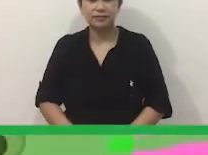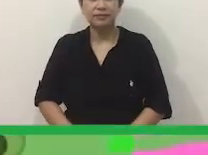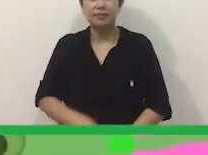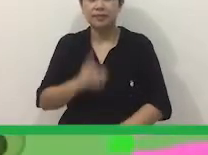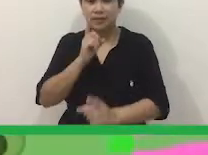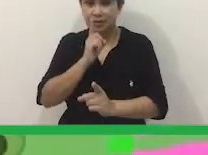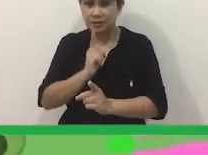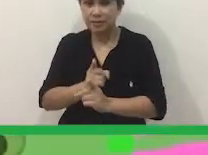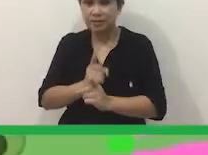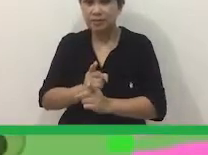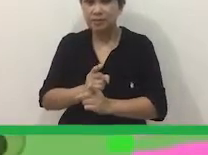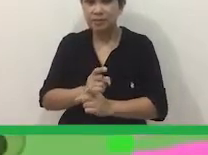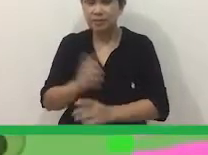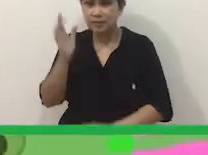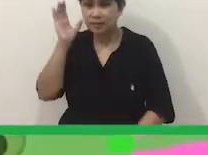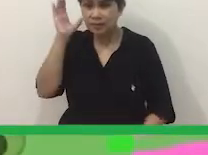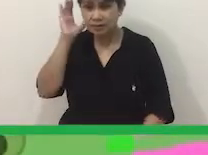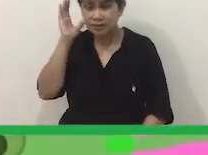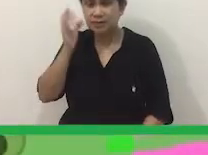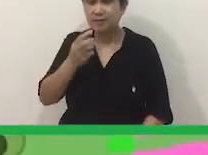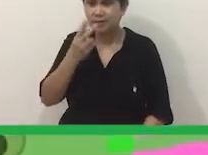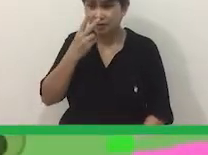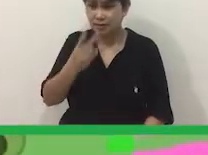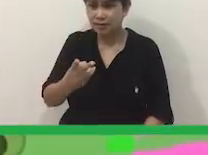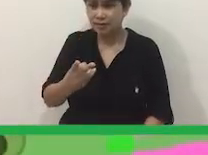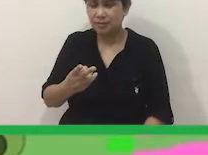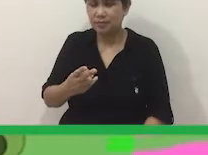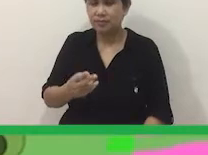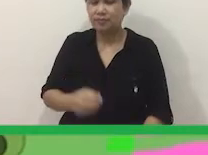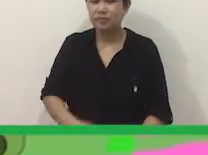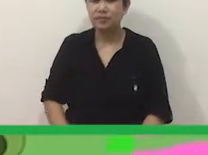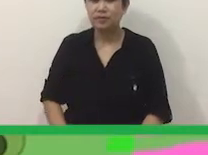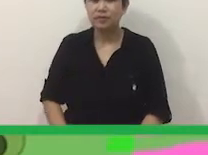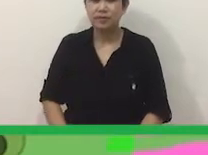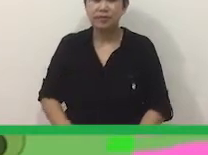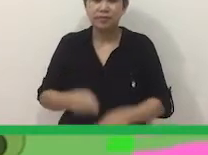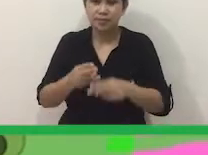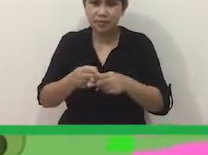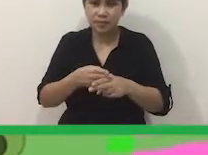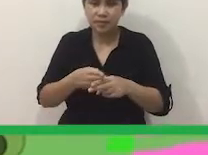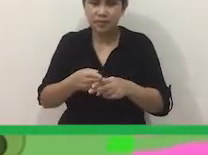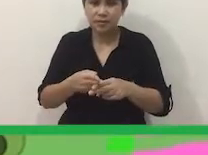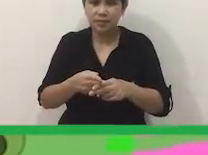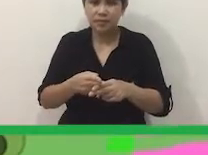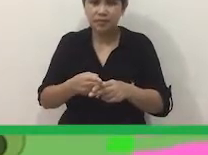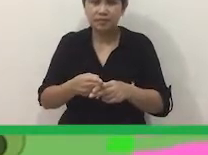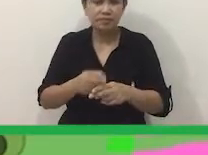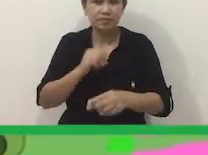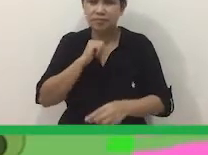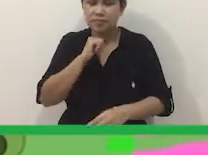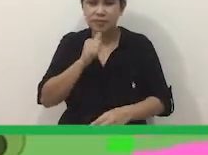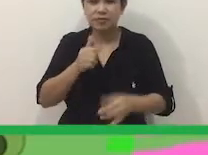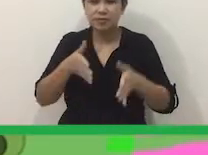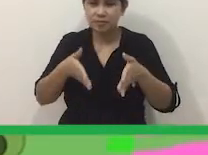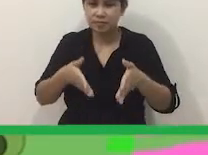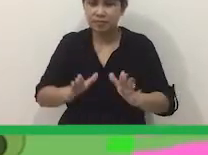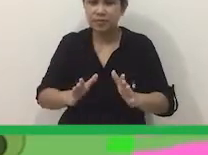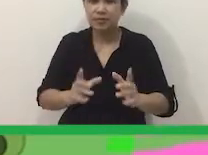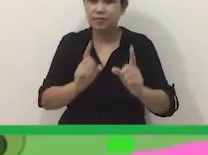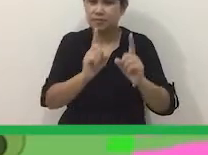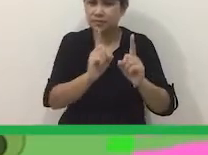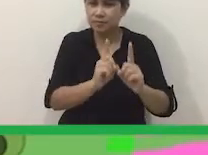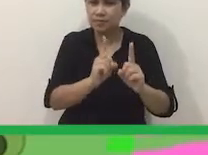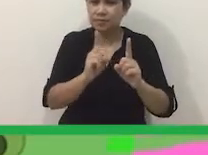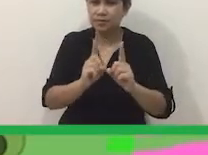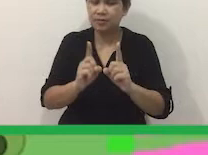Tama ang narinig At nakita mo Pansamantala Hindi muna Pwedeng Maglapit-lapit Ang